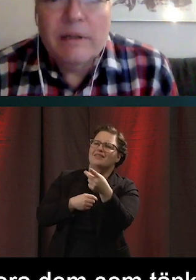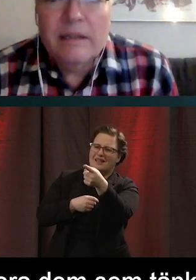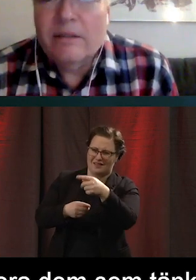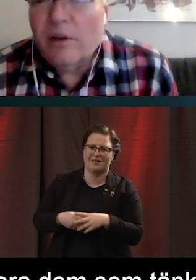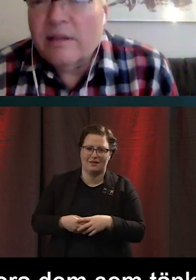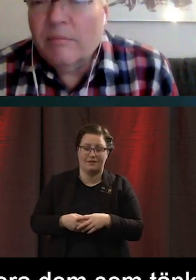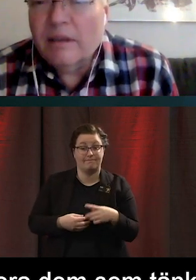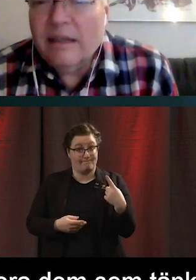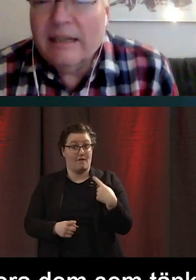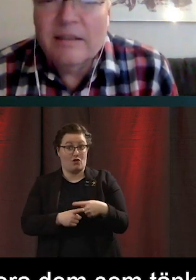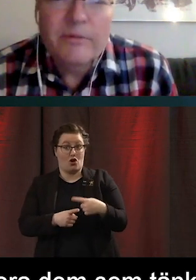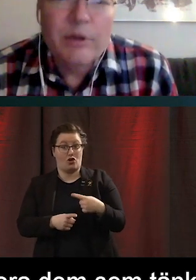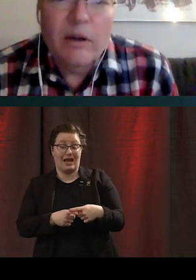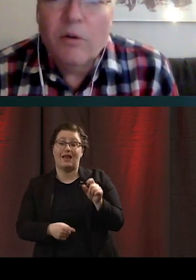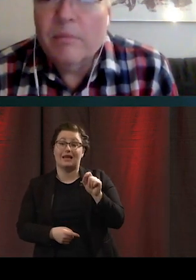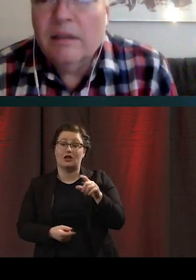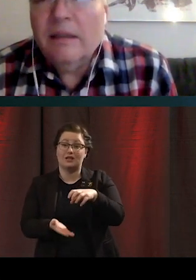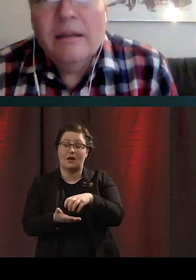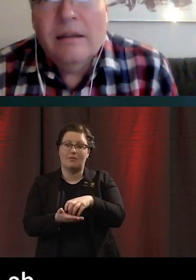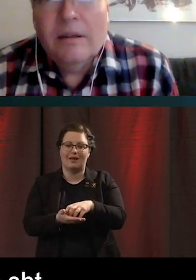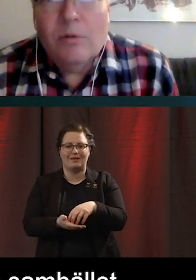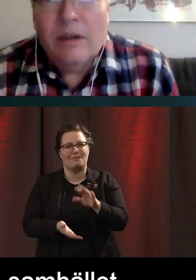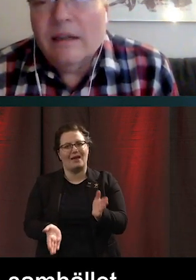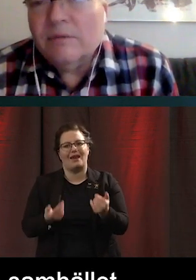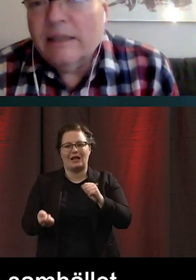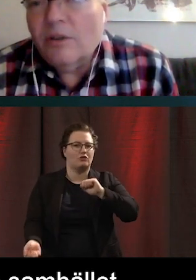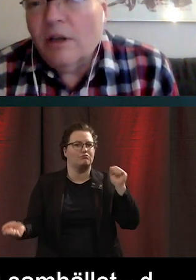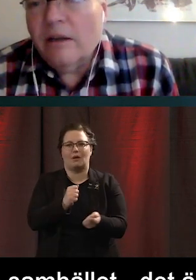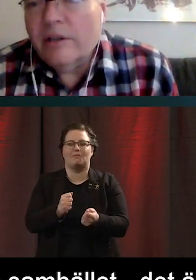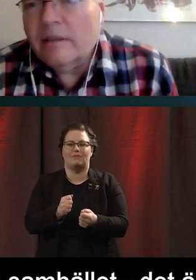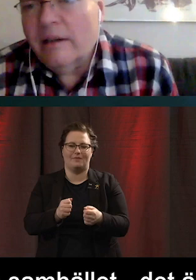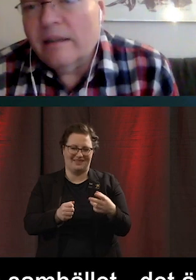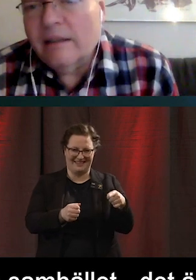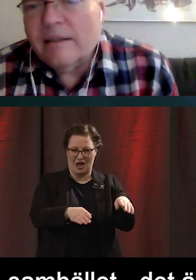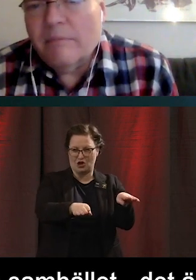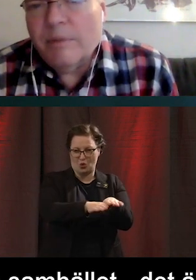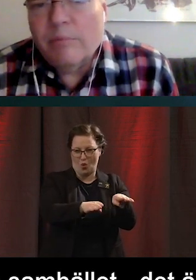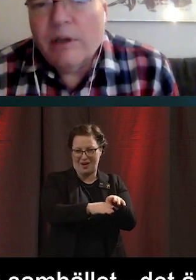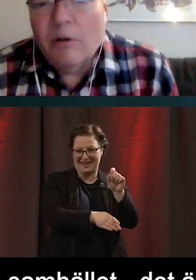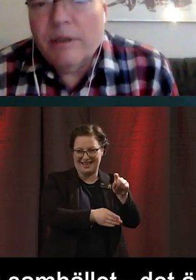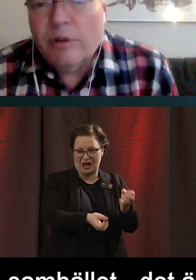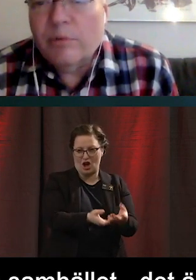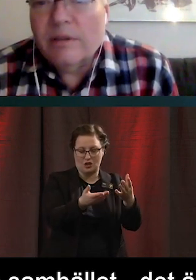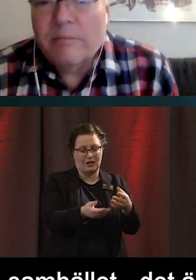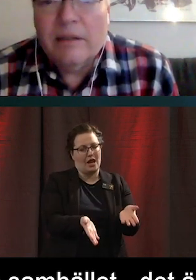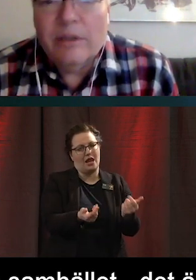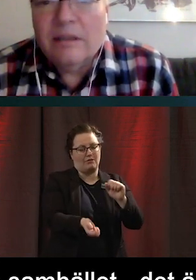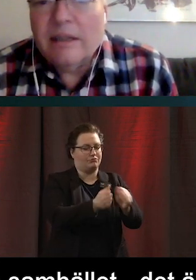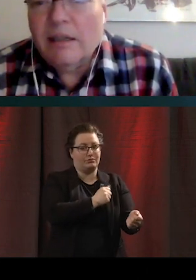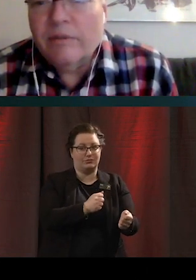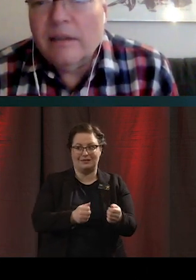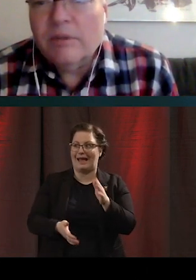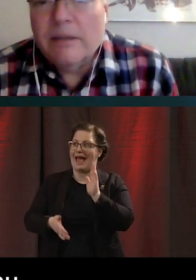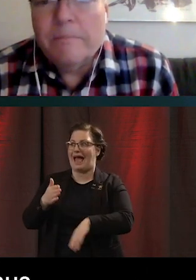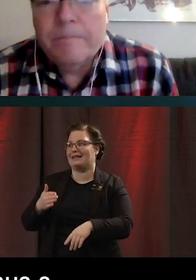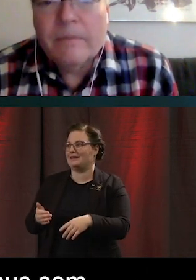fördel med det digitala samhället. Det är lättare att bygga om dåliga digitala lösningar än till exempel att bygga om ett hus som människor inte